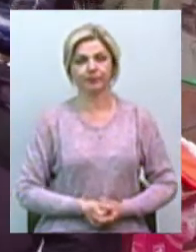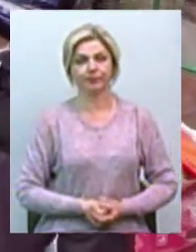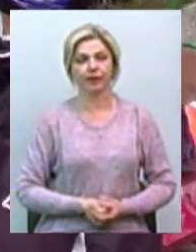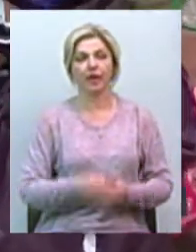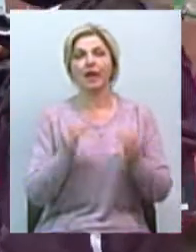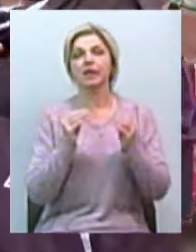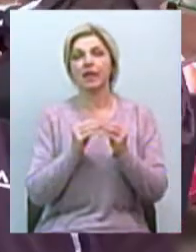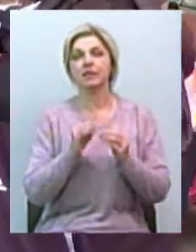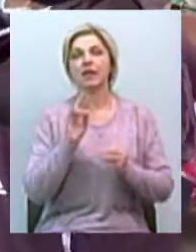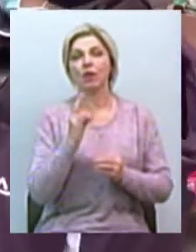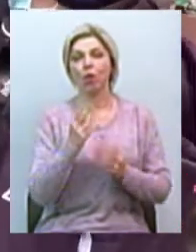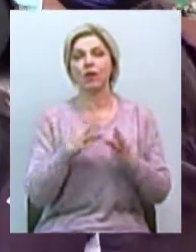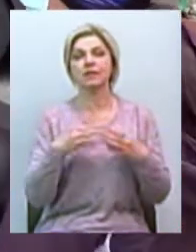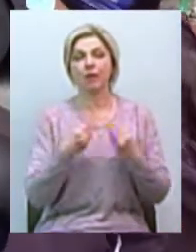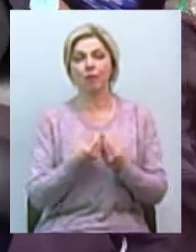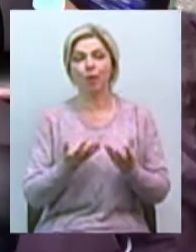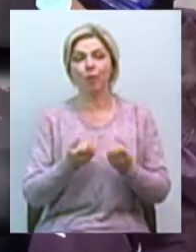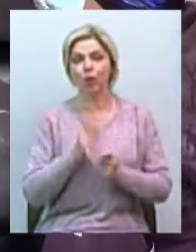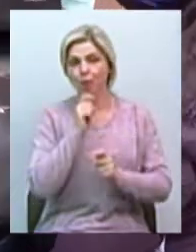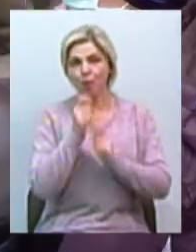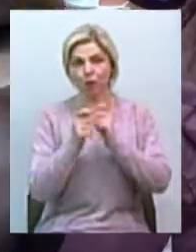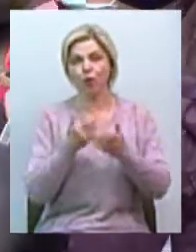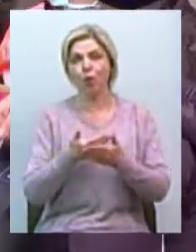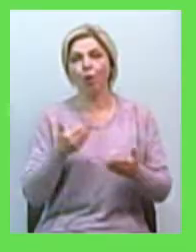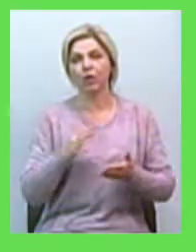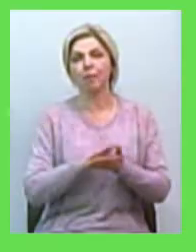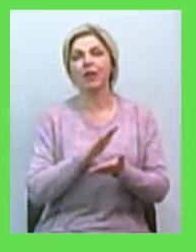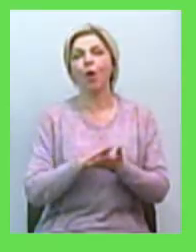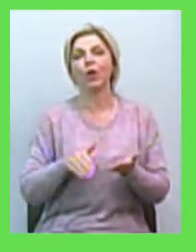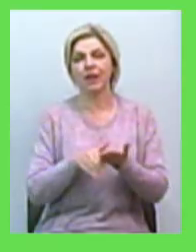Десять миколаївських сімей отримали подарунки від благодійників.